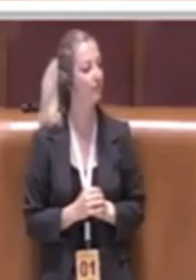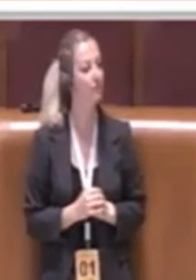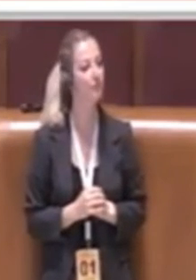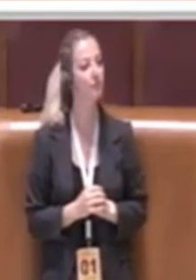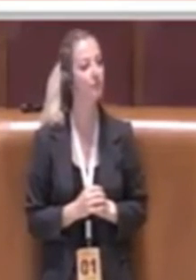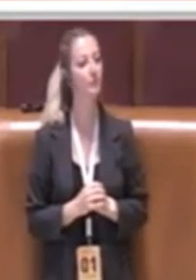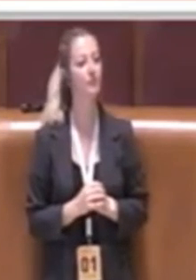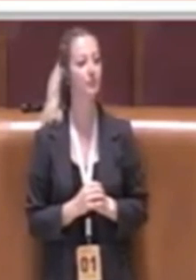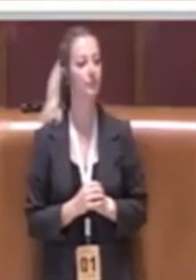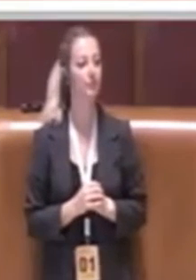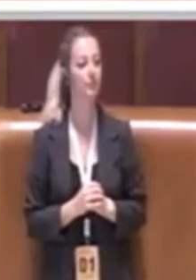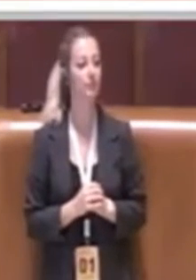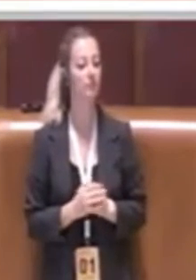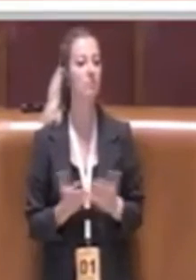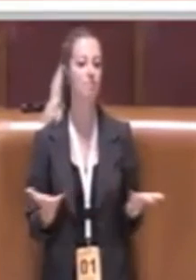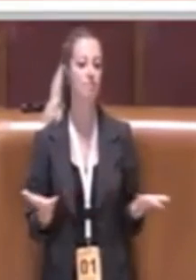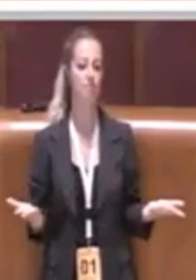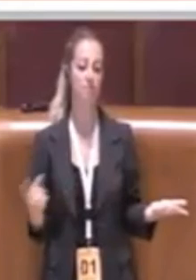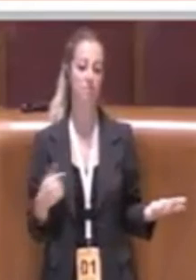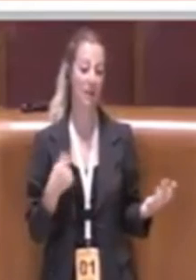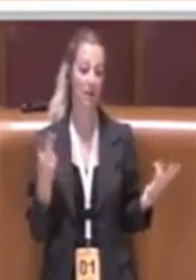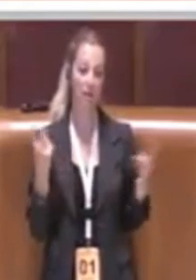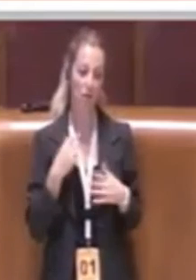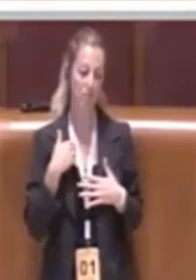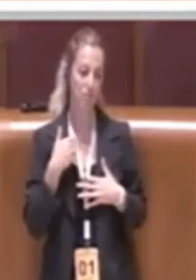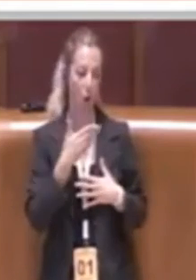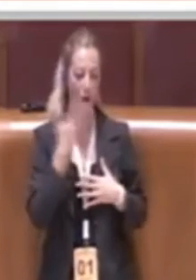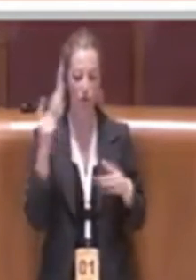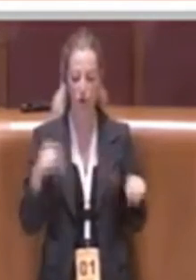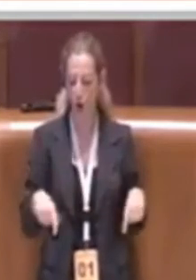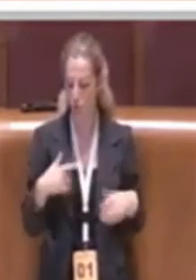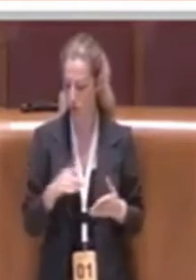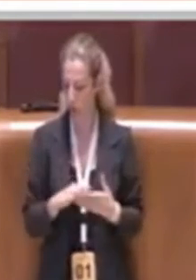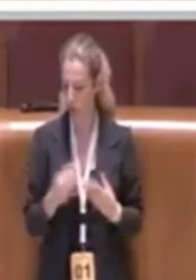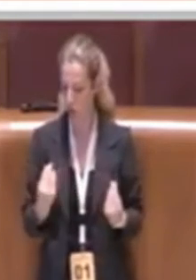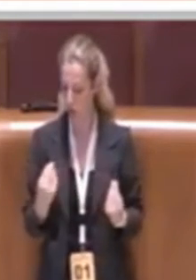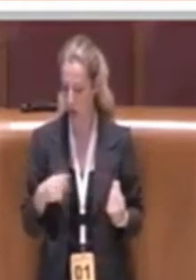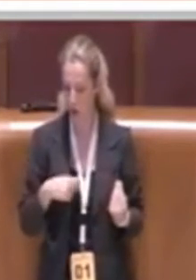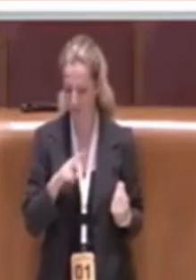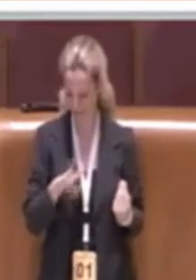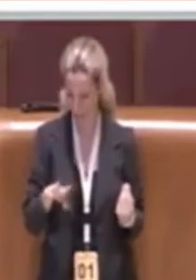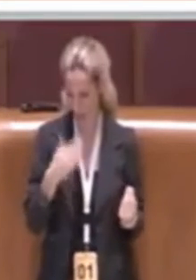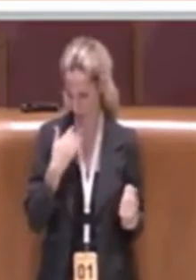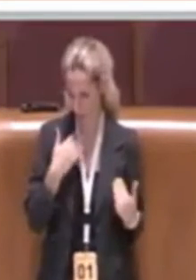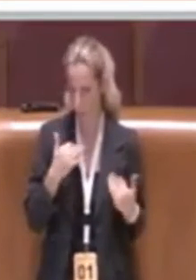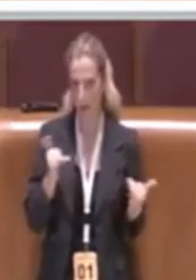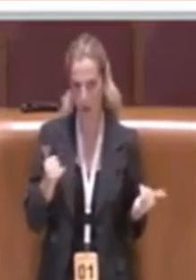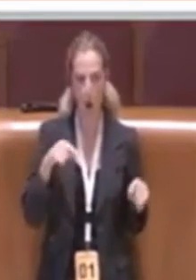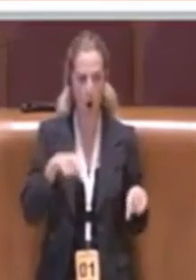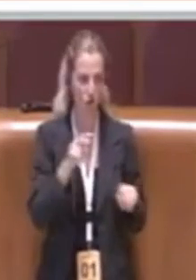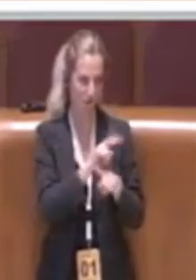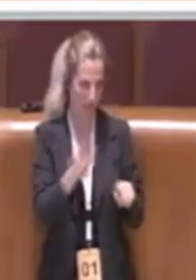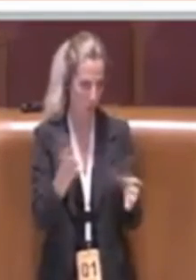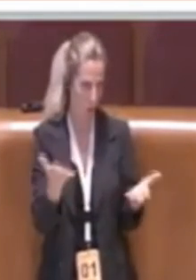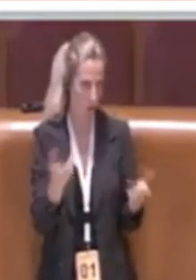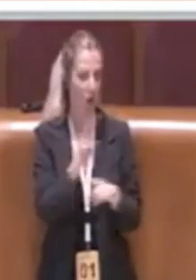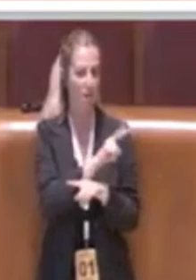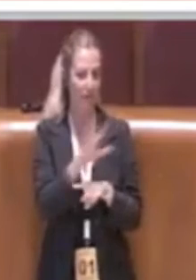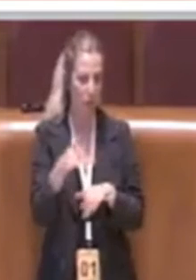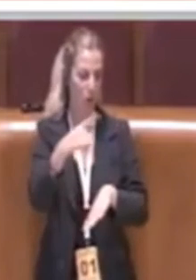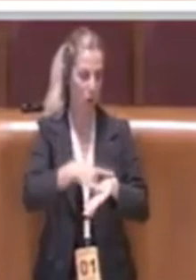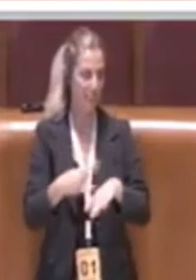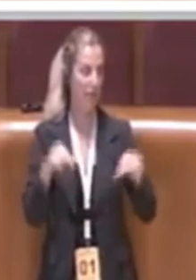io sinceramente, oggi ci troviamo... Oggi che giorno è? 24, se non sbaglio, no? È 24, no? Oggi è 24